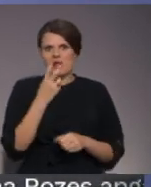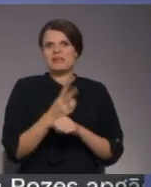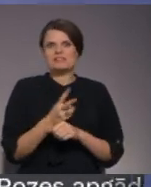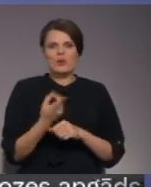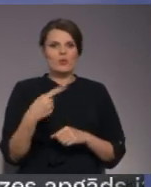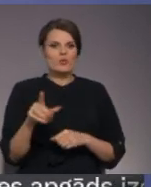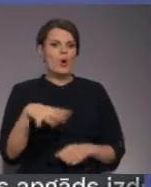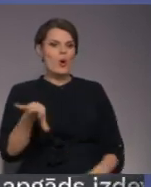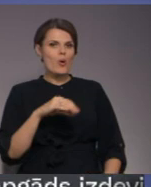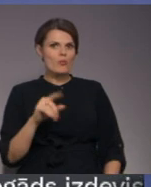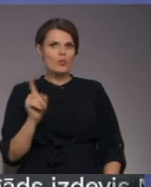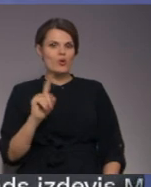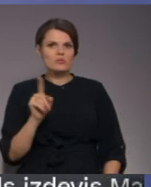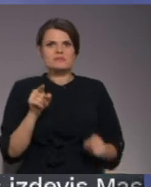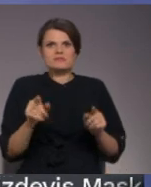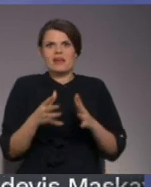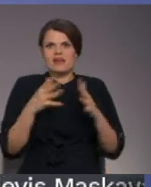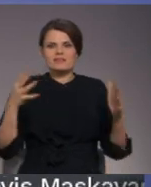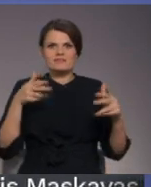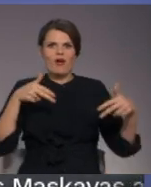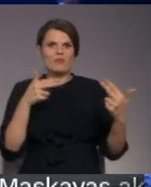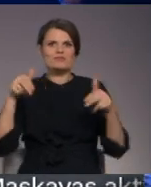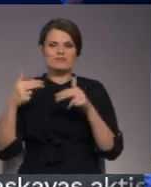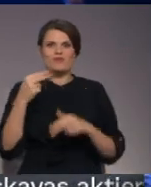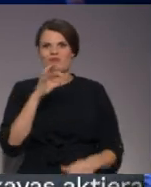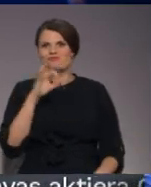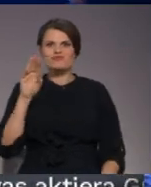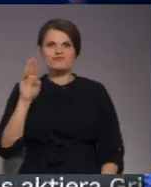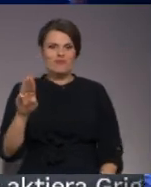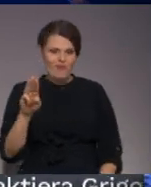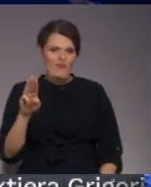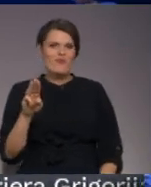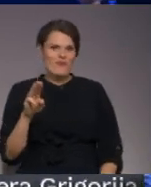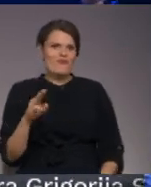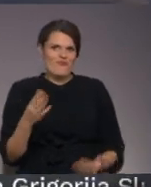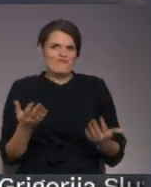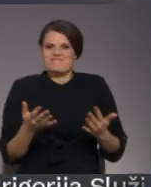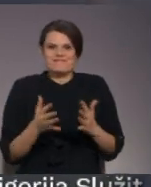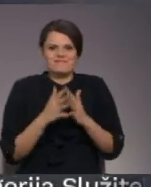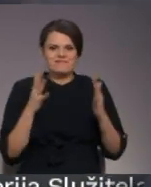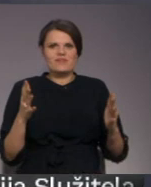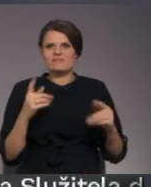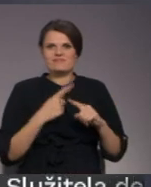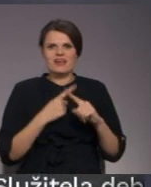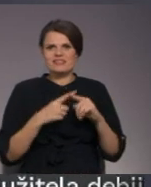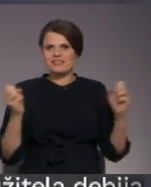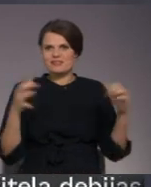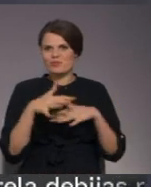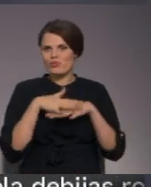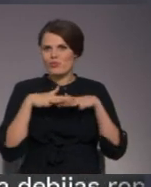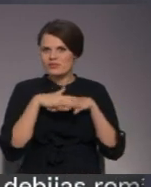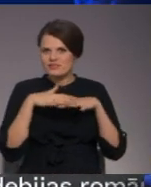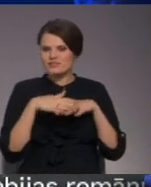mums ir tik daudz zūmu kā nevienā konference, jo, kā tu saproci, pulcēties nedrīkst, un